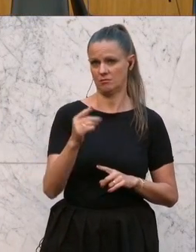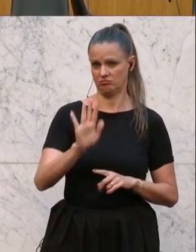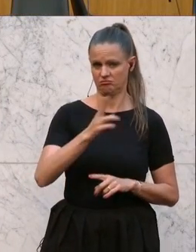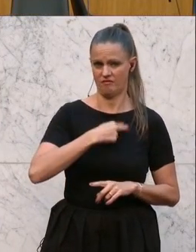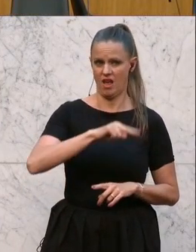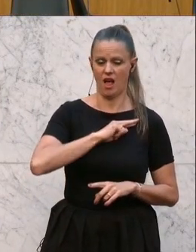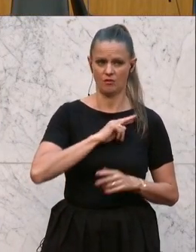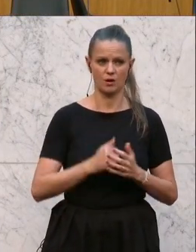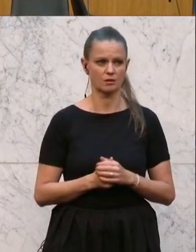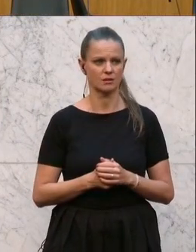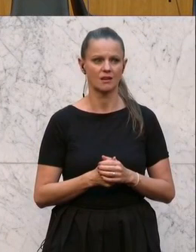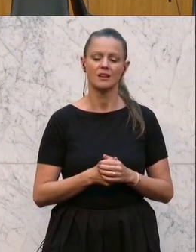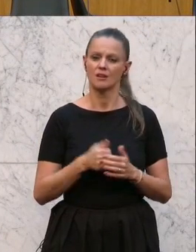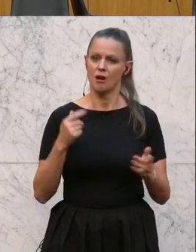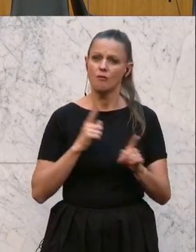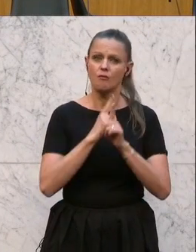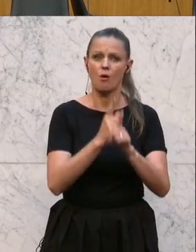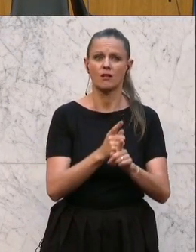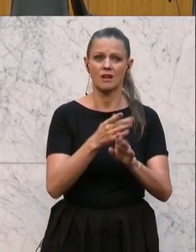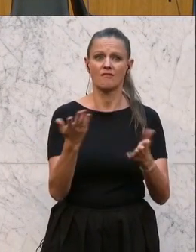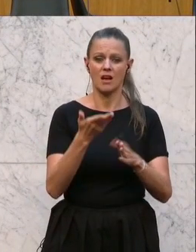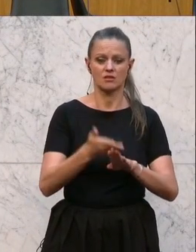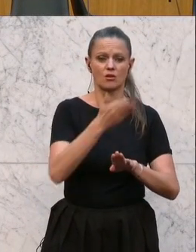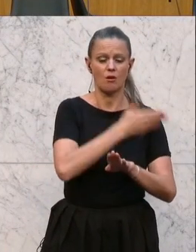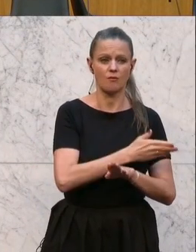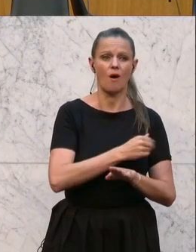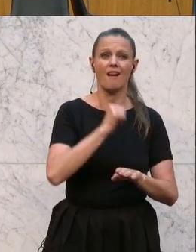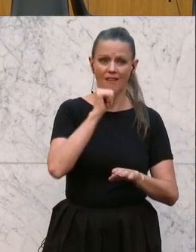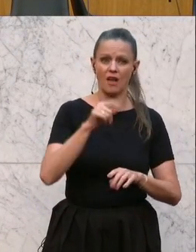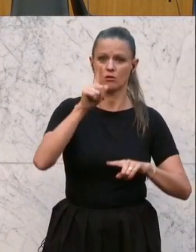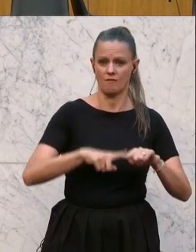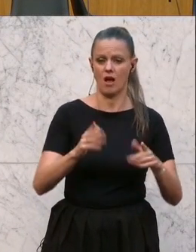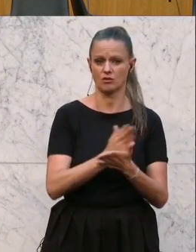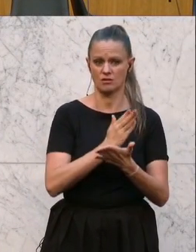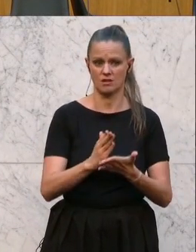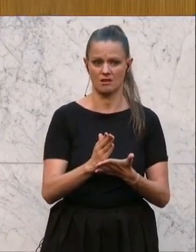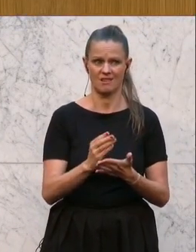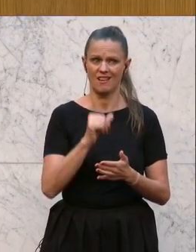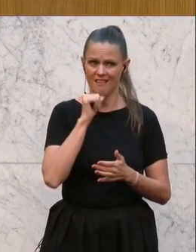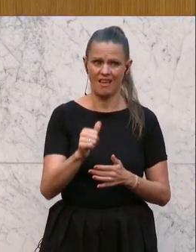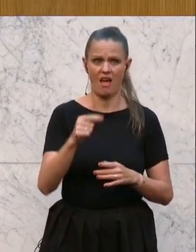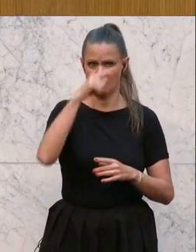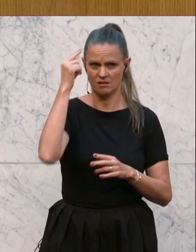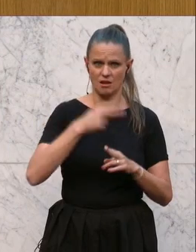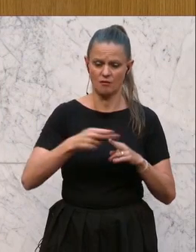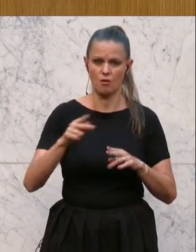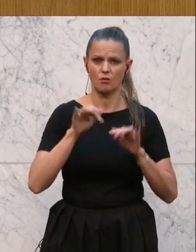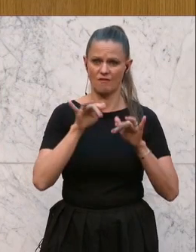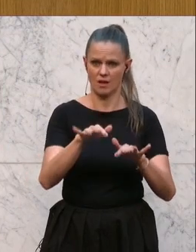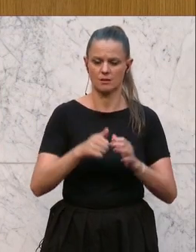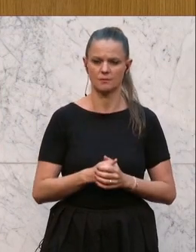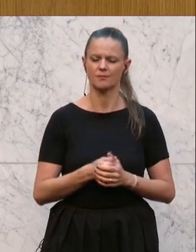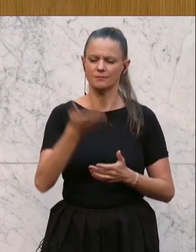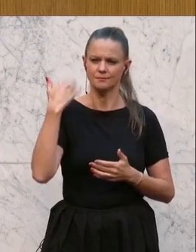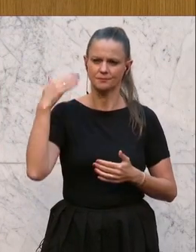von keinen oder von falschen Entscheidungen. Und allesamt, entschieden worden sind, weder sinnvoll noch wirksam. Es war aber auch kein Wunder, wenn ich an meine Rede zum